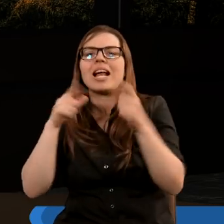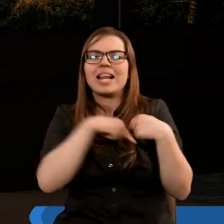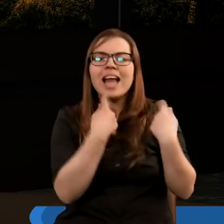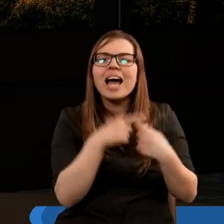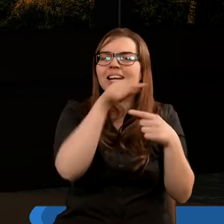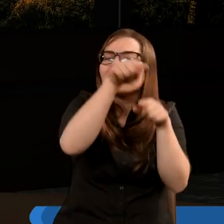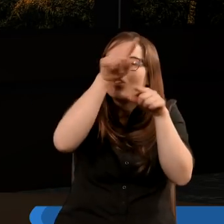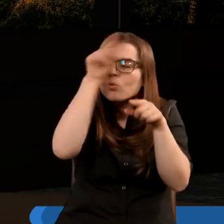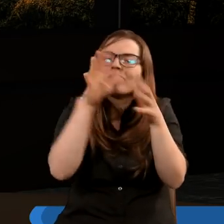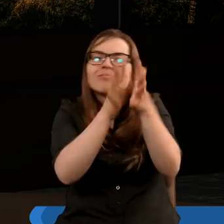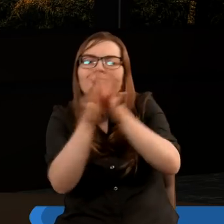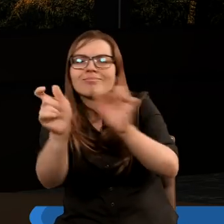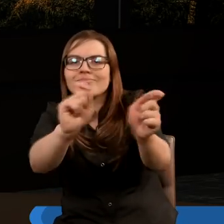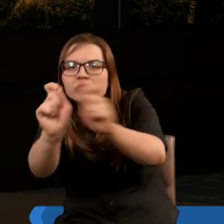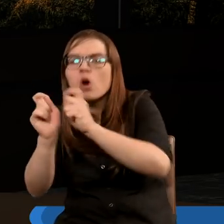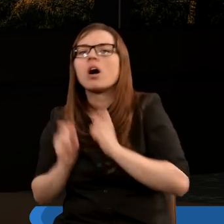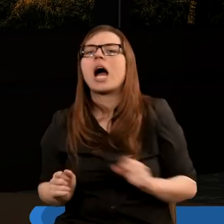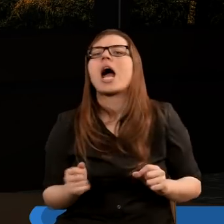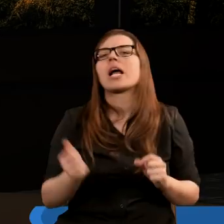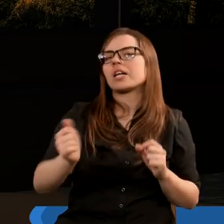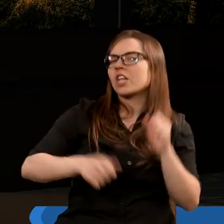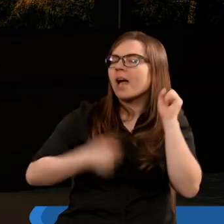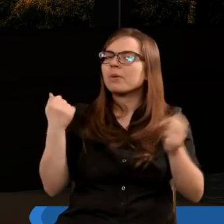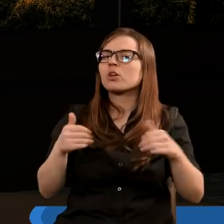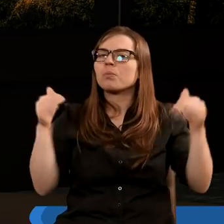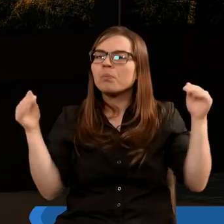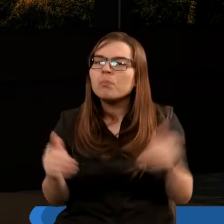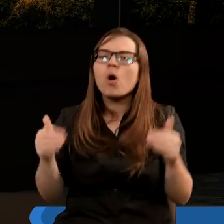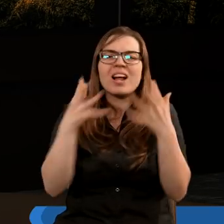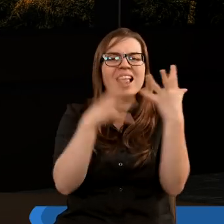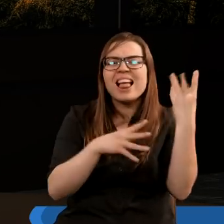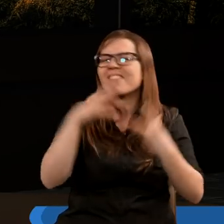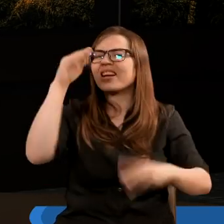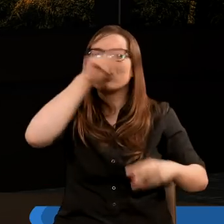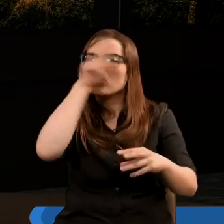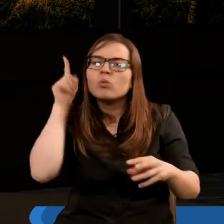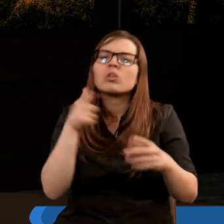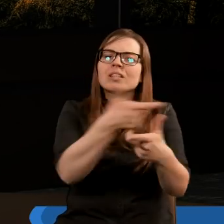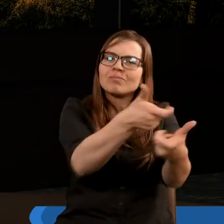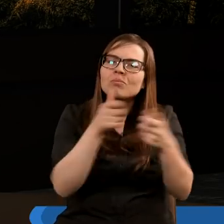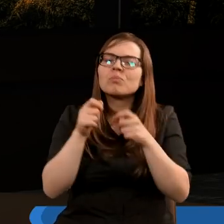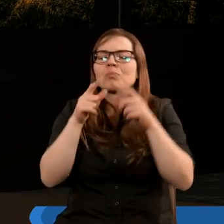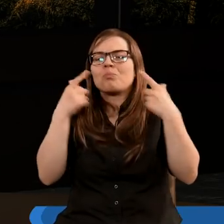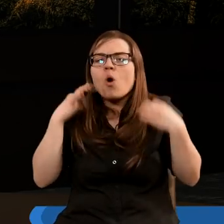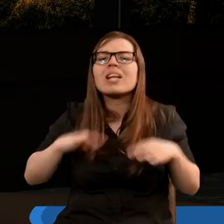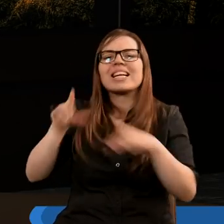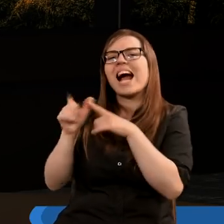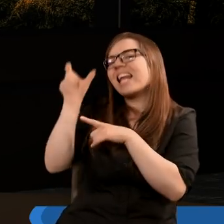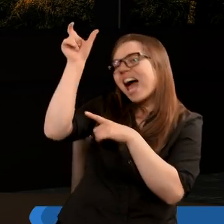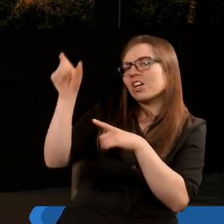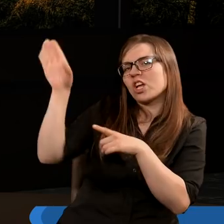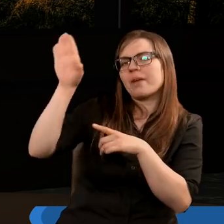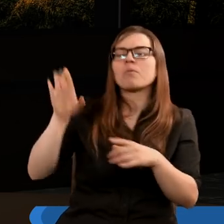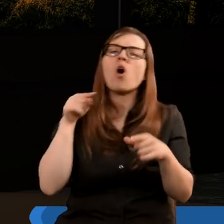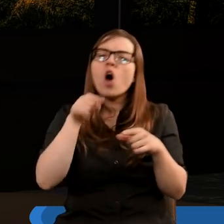umysły skierować w tę stronę i abyśmy mogli w jak największej liczbie powitać Ciebie, gdy będziesz wracał, Panie.